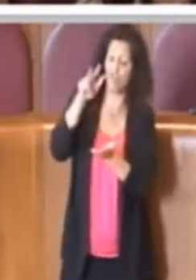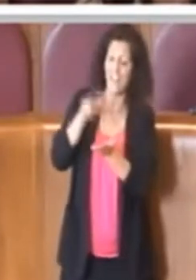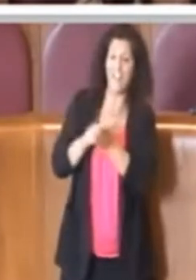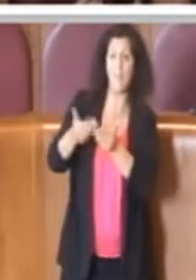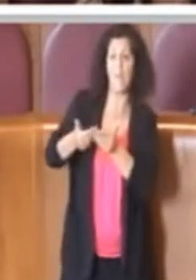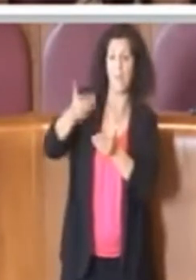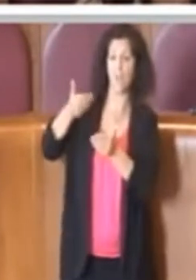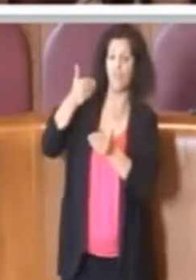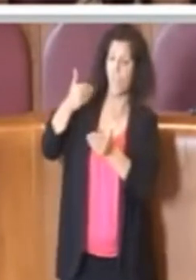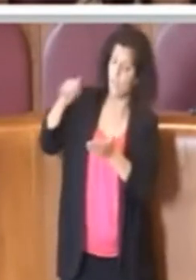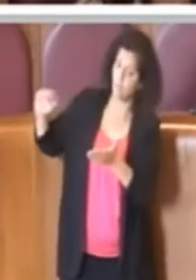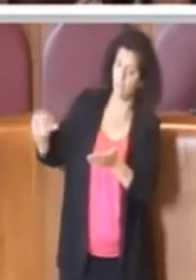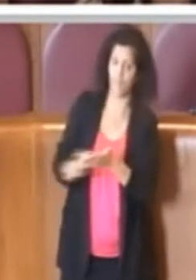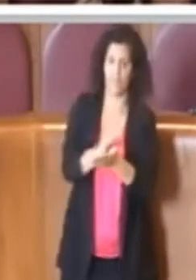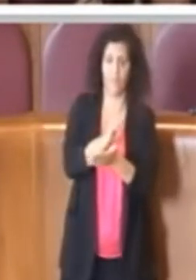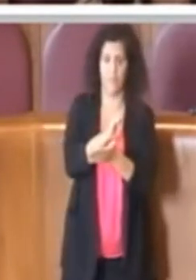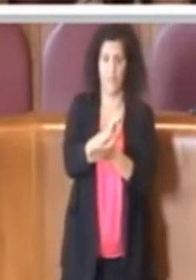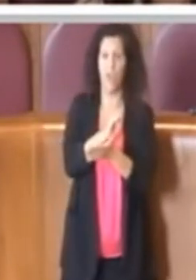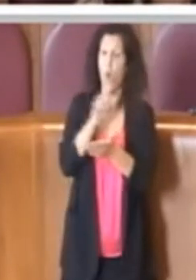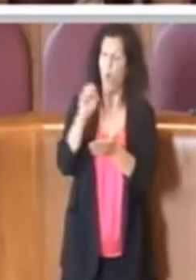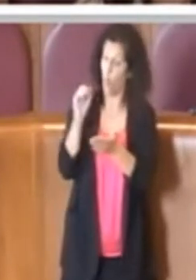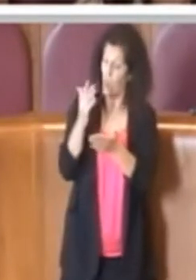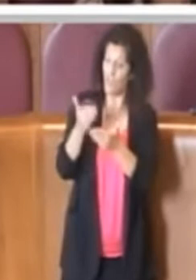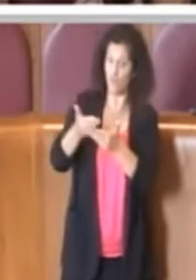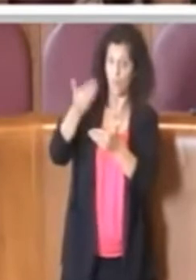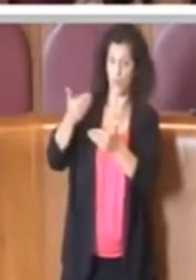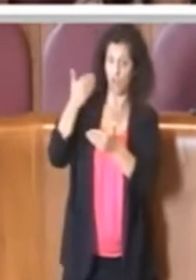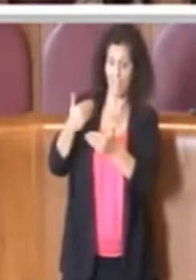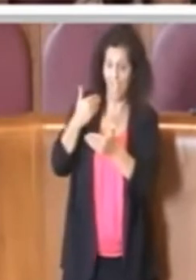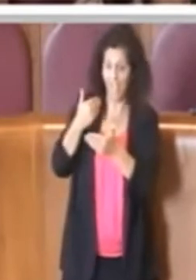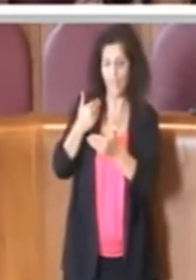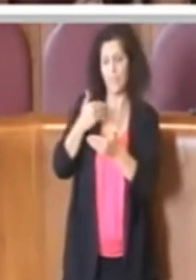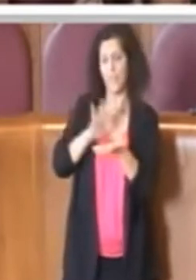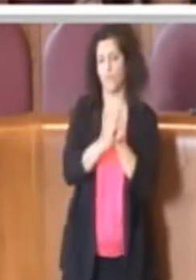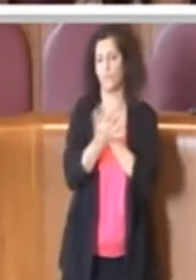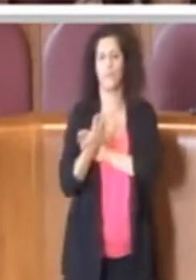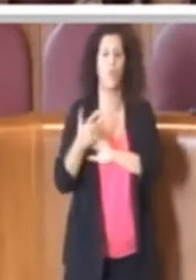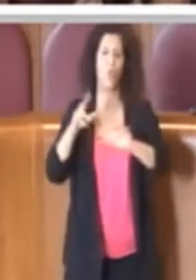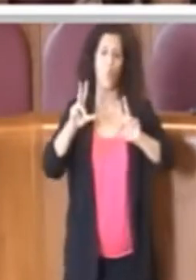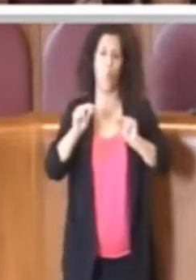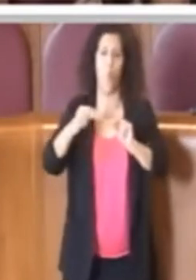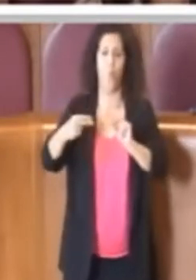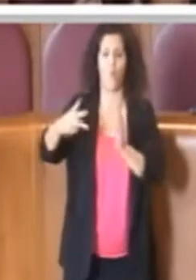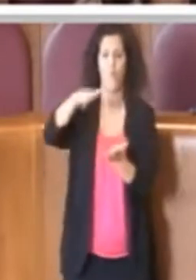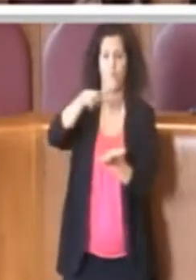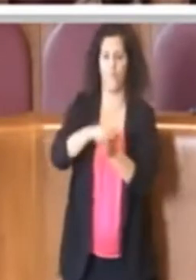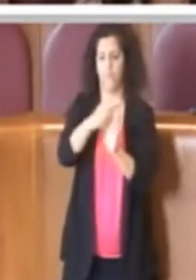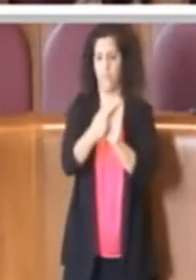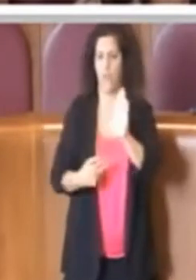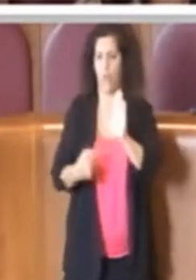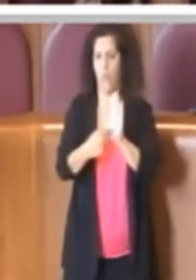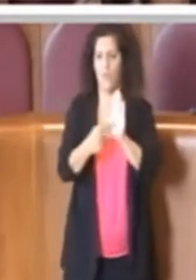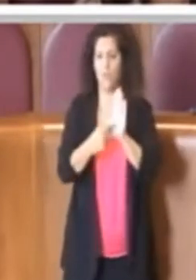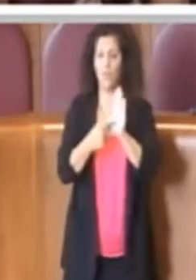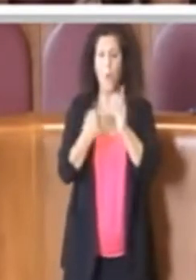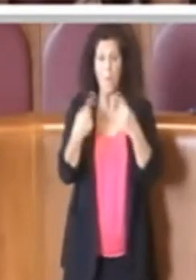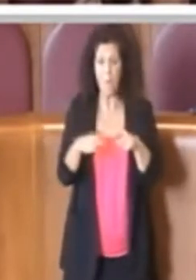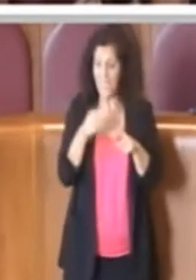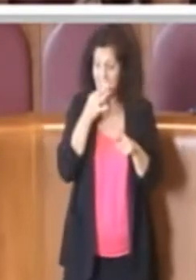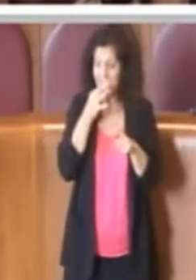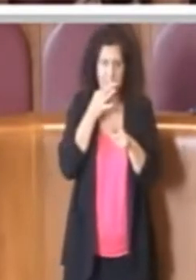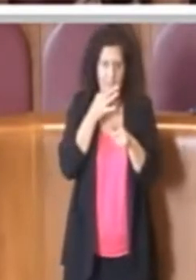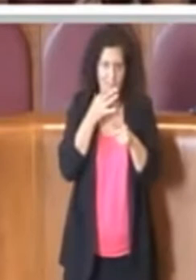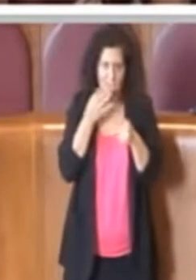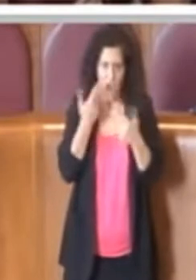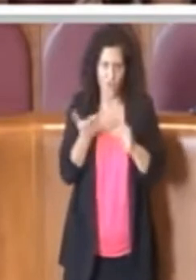vengono sostanzialmente sostituite da questo provvedimento di per sé già parlante. Val dire una semplificazione che qualcuno anche ad